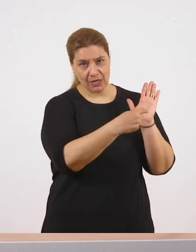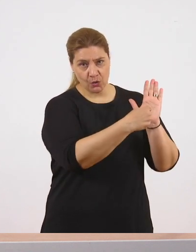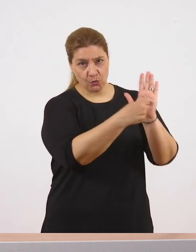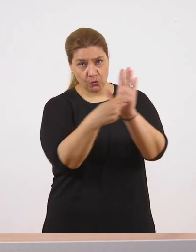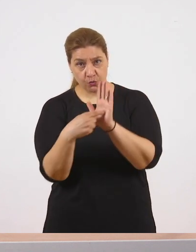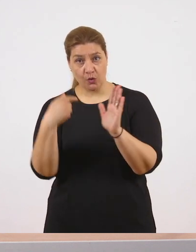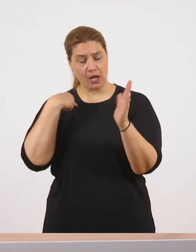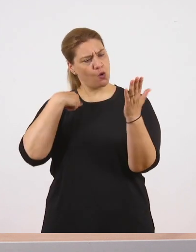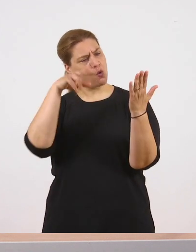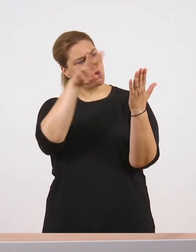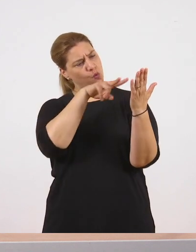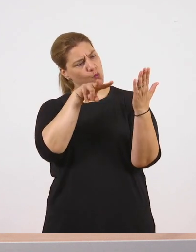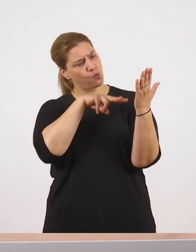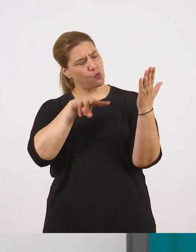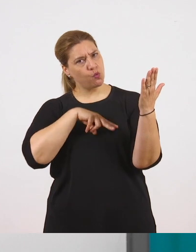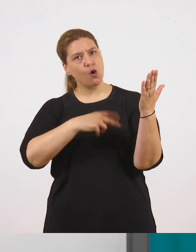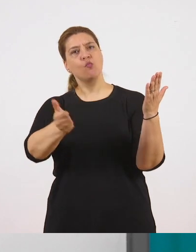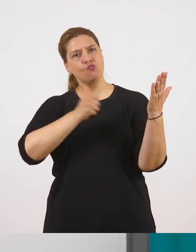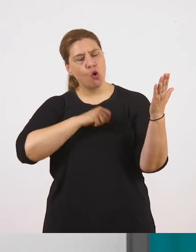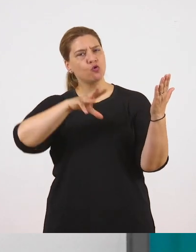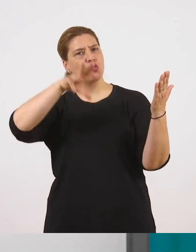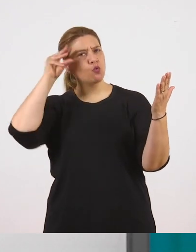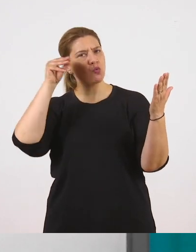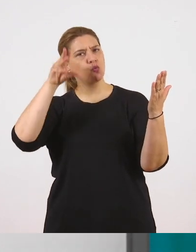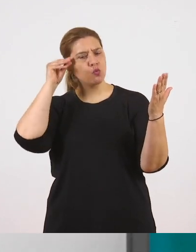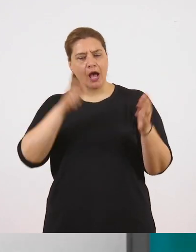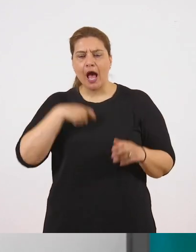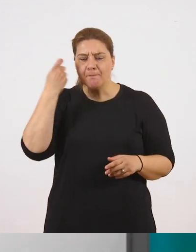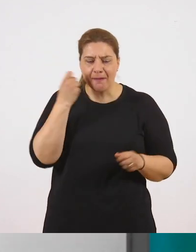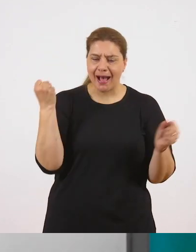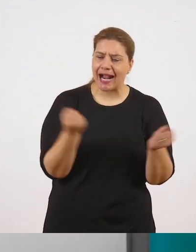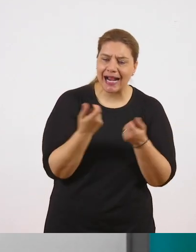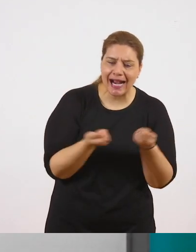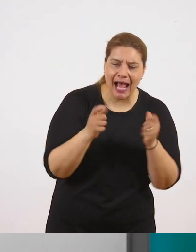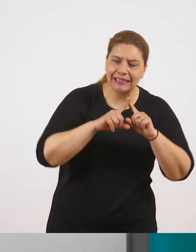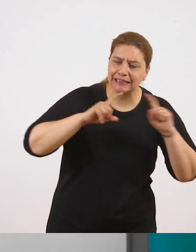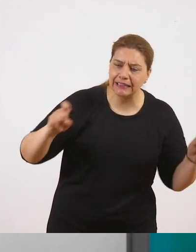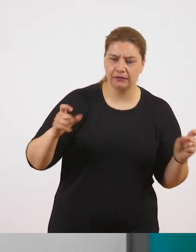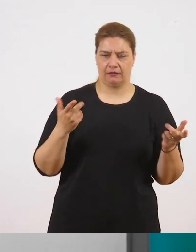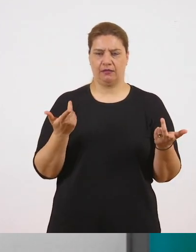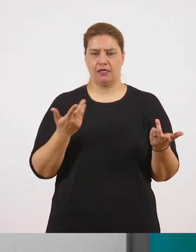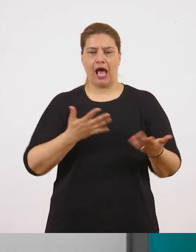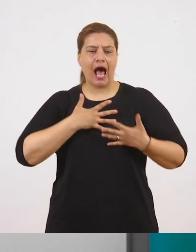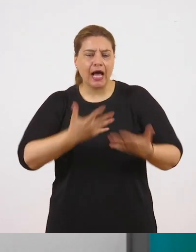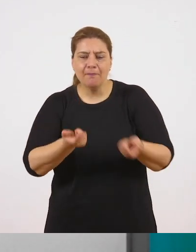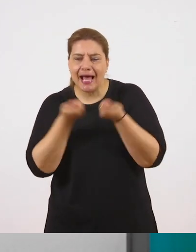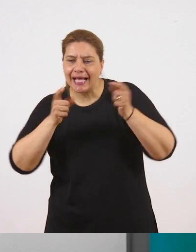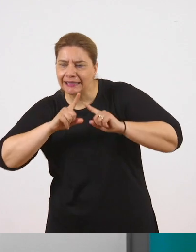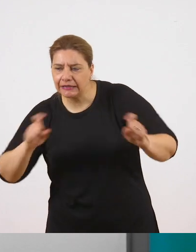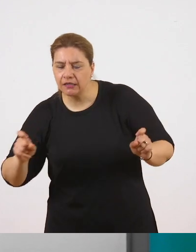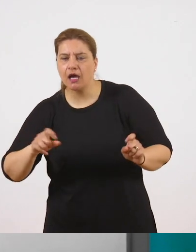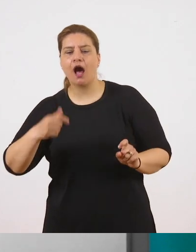της μαμάς μέσα από τις ασχολίες της, τα ενδιαφέροντά της, τα πράγματα που αγαπά να κάνει.